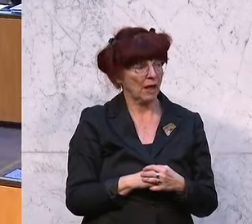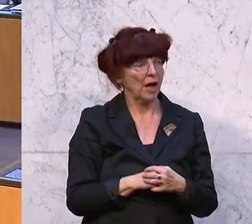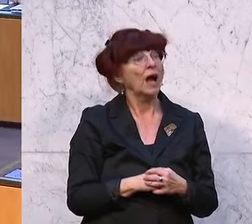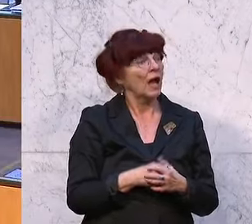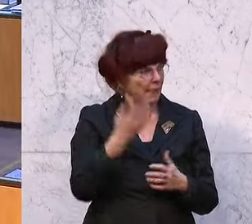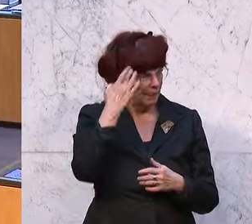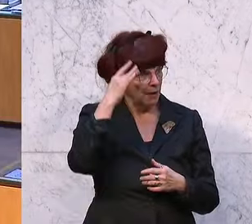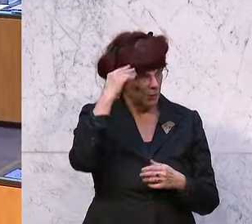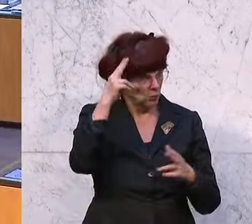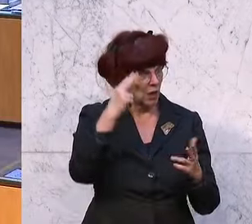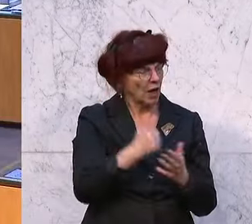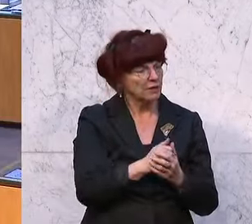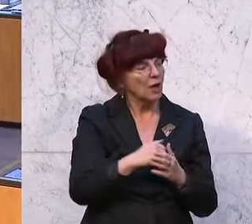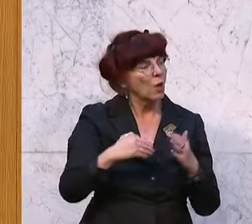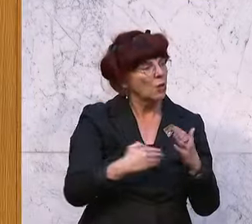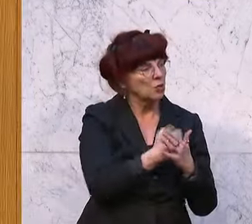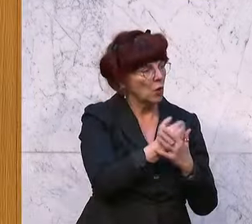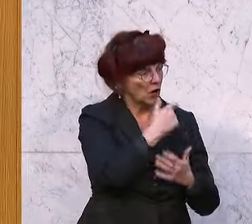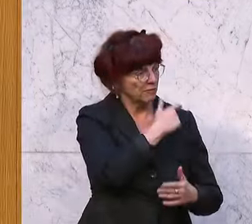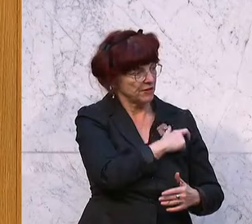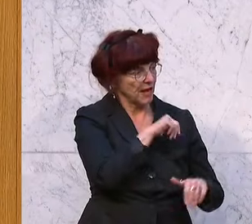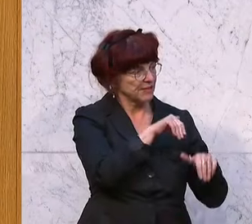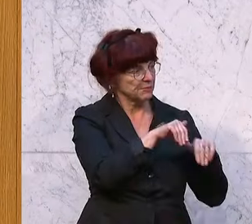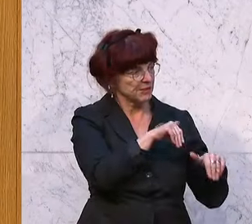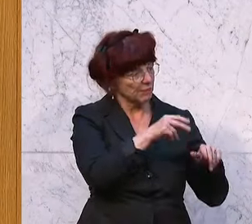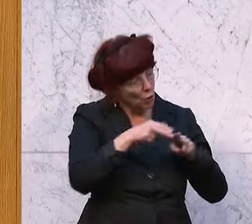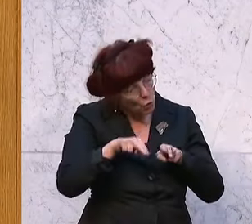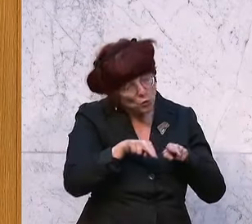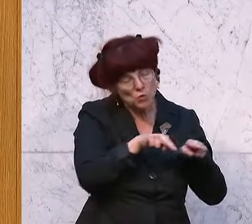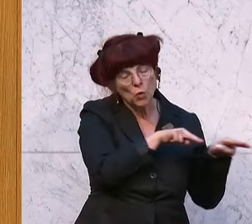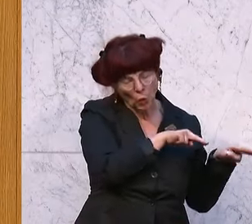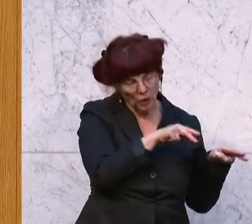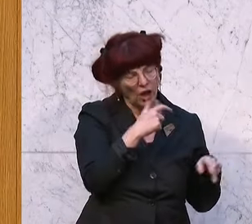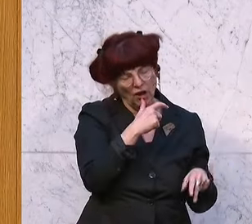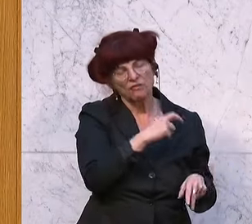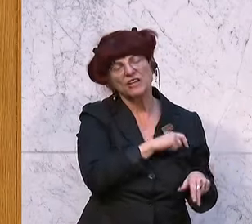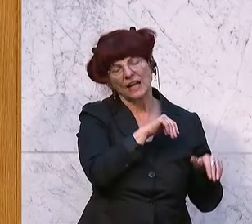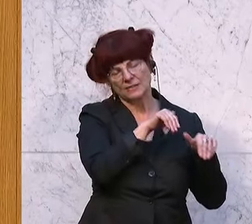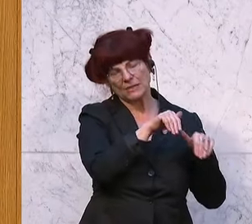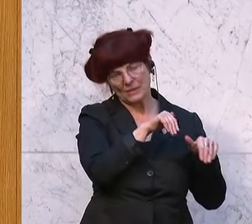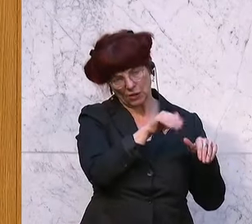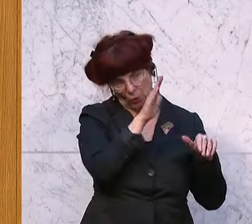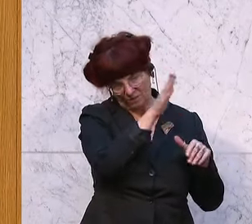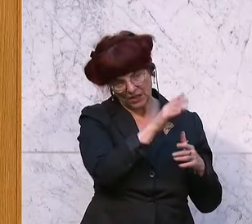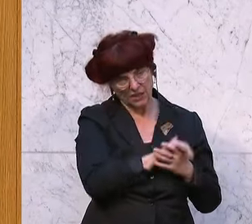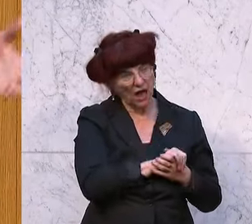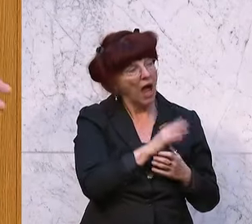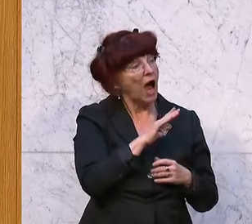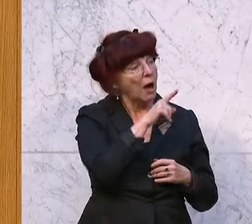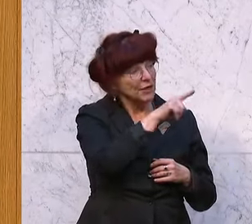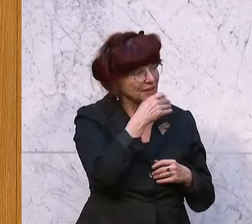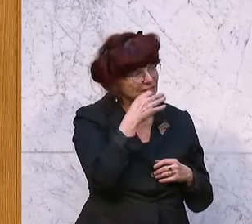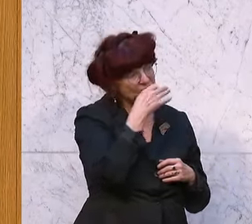meine Damen und Herren, der Herr Neo-Finanzminister wird relativ bald wieder ins Finanzministerium zurückkehren. Die Frage wird ihn aber weiter